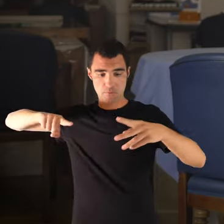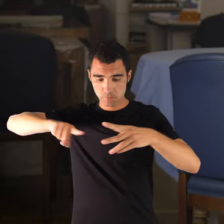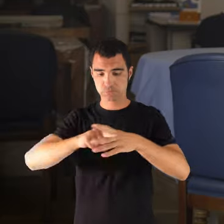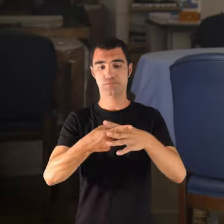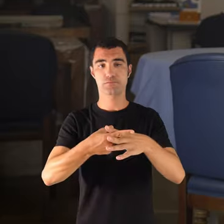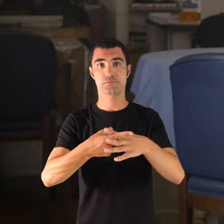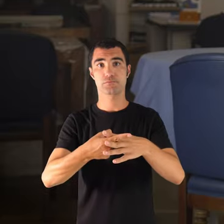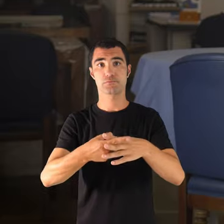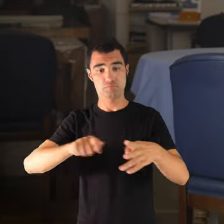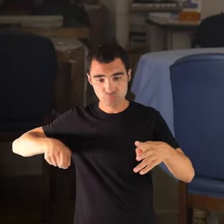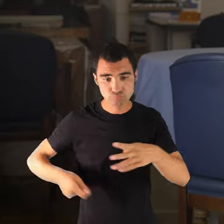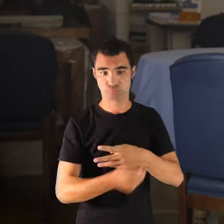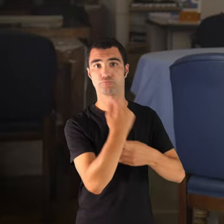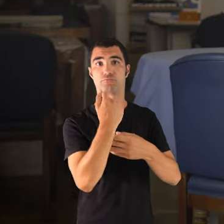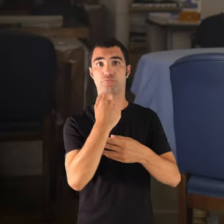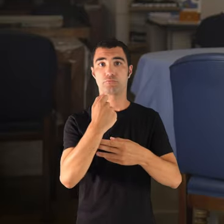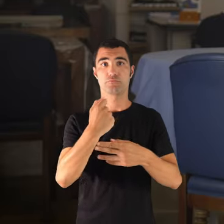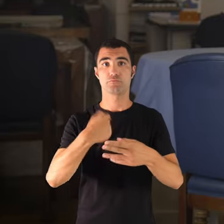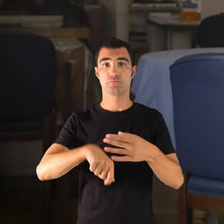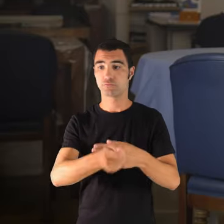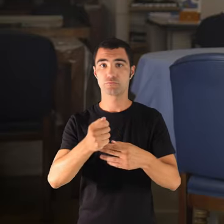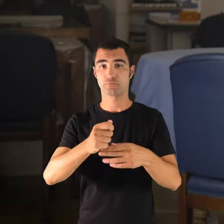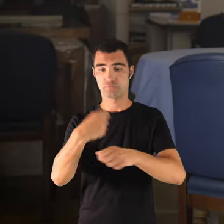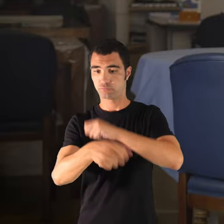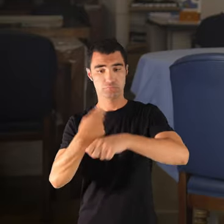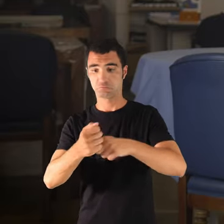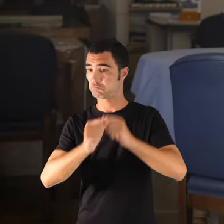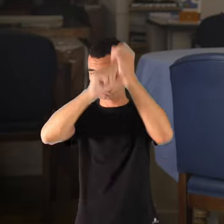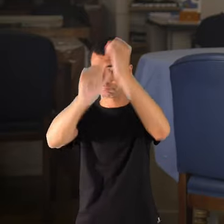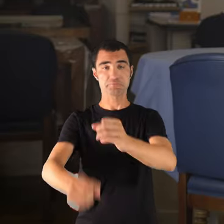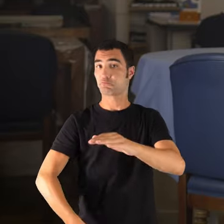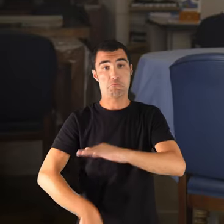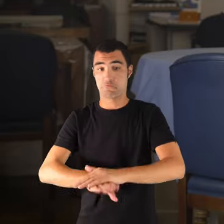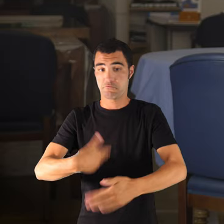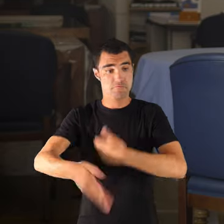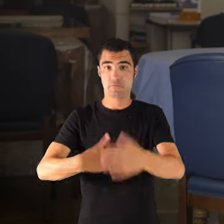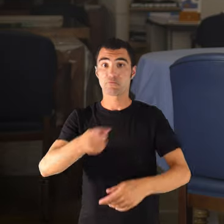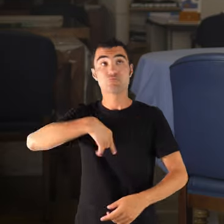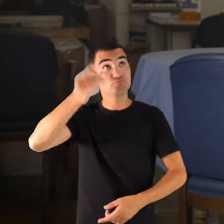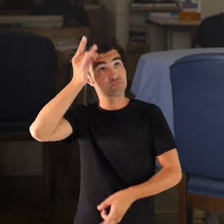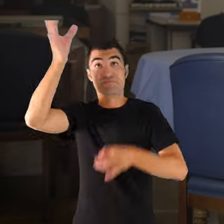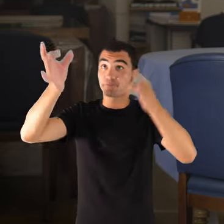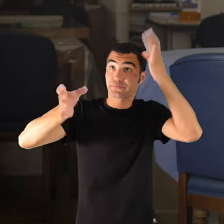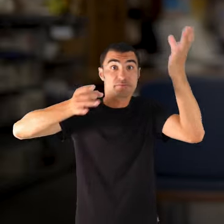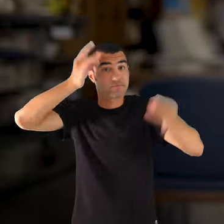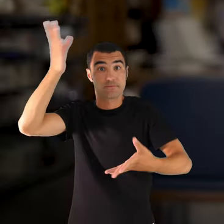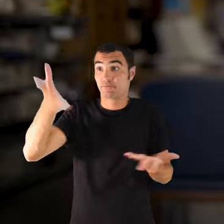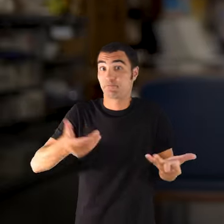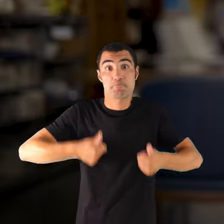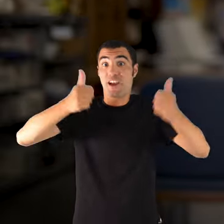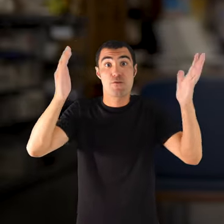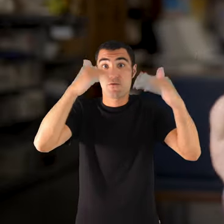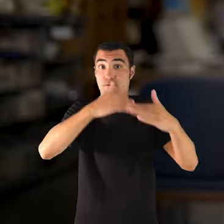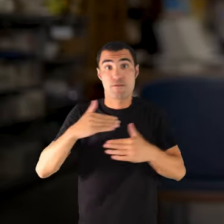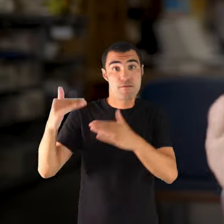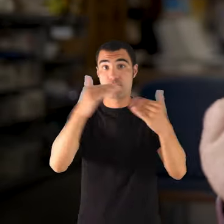cap per treure la corriola i per avall. a volvim d'enginyar d'aquesta manera perquè no hi havia res més. Jo me'n record